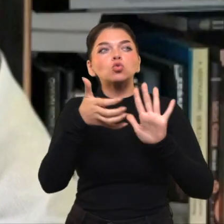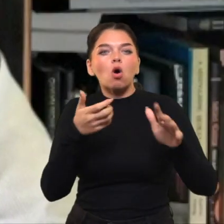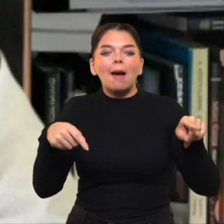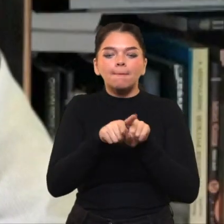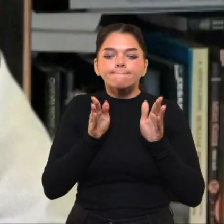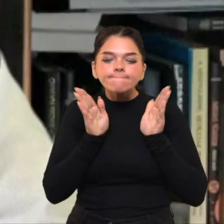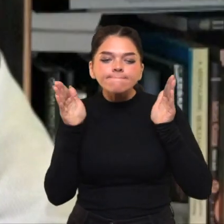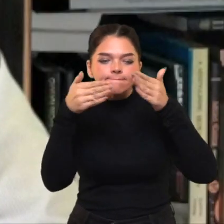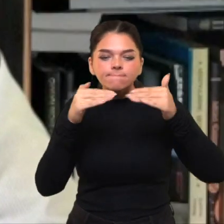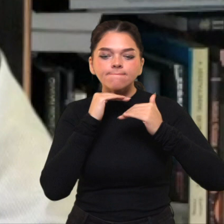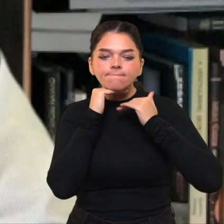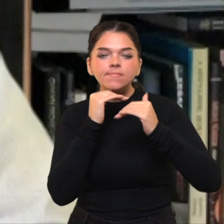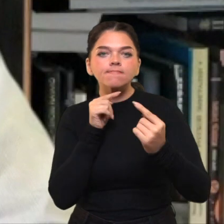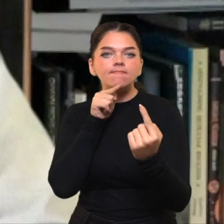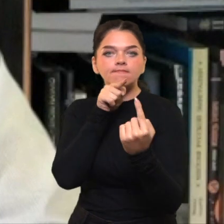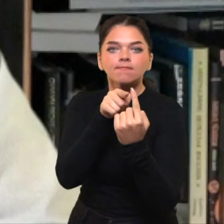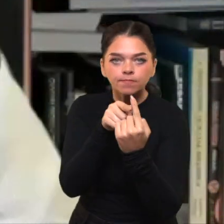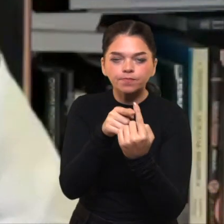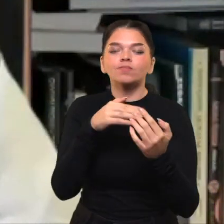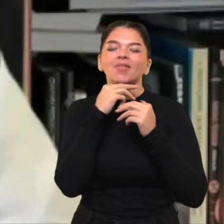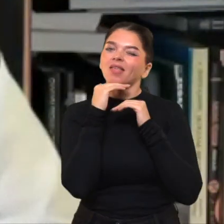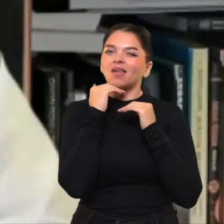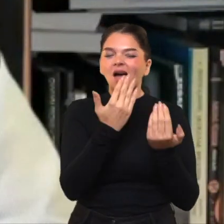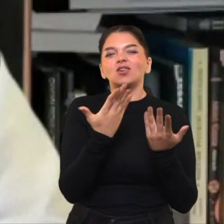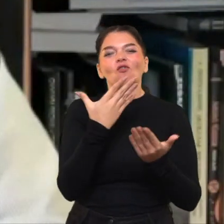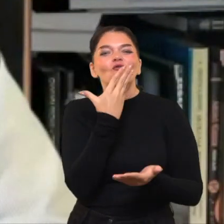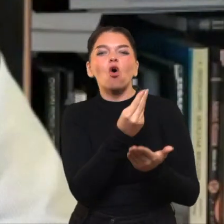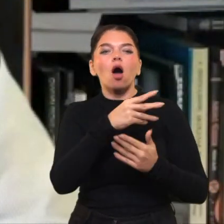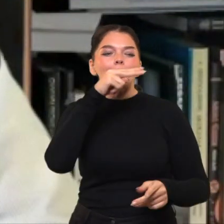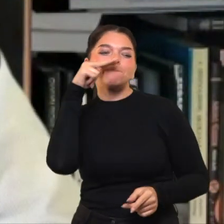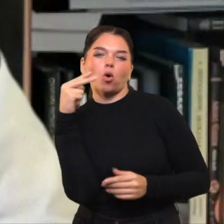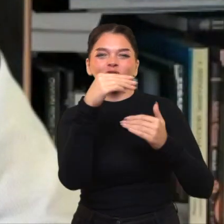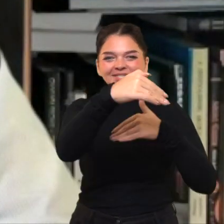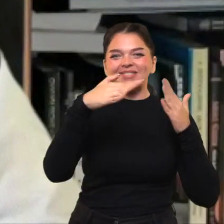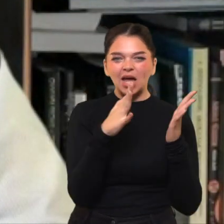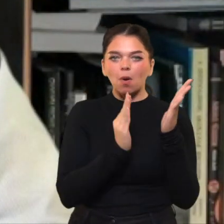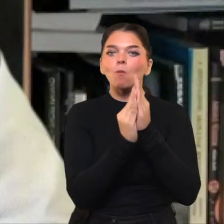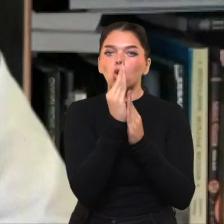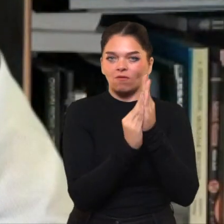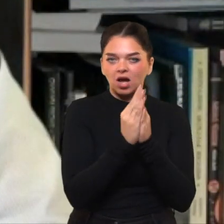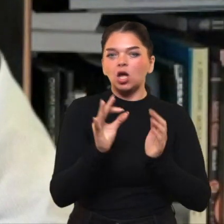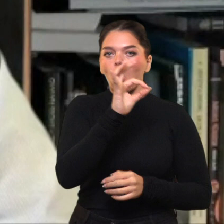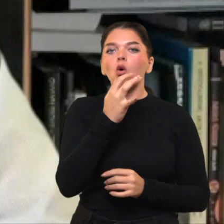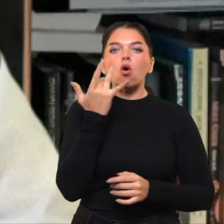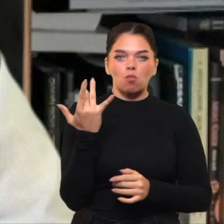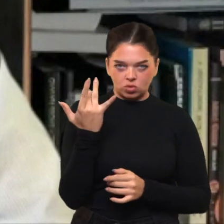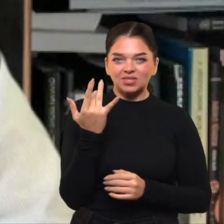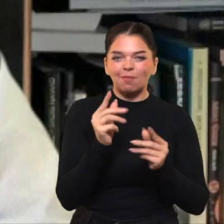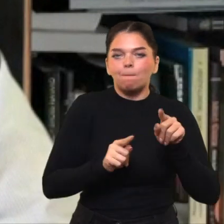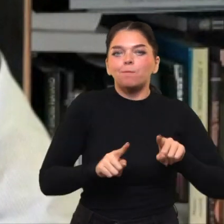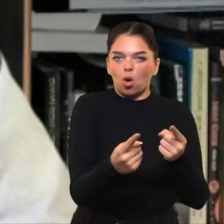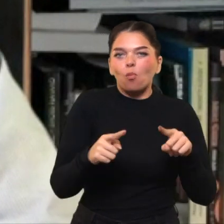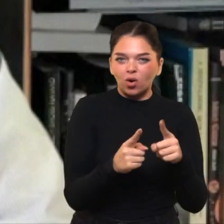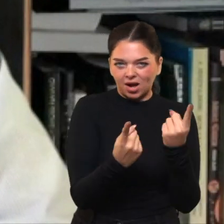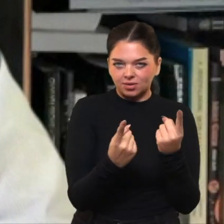Joje trūko būtinojo mobilumo. Žinoma, tai buvo iššūkta jos ideologinė motyvacija. Tai buvo komunistinė